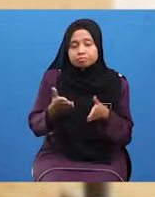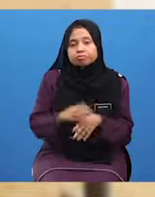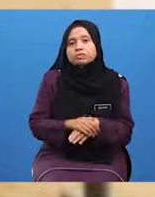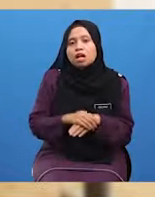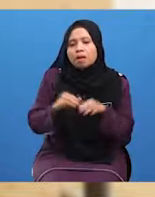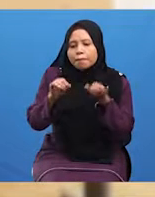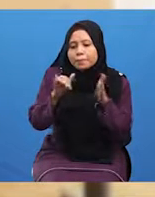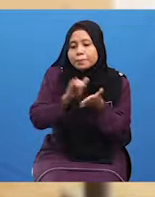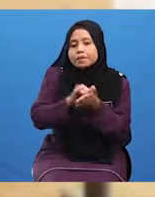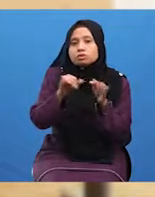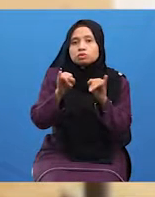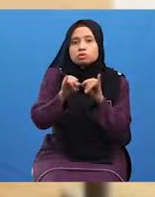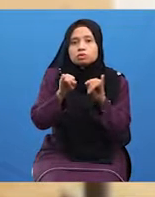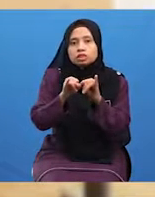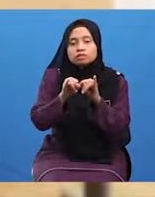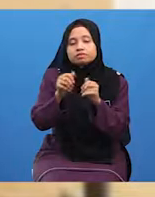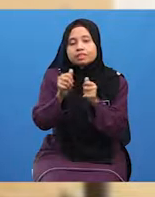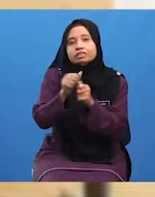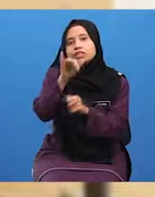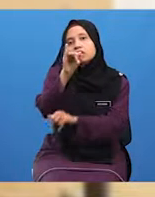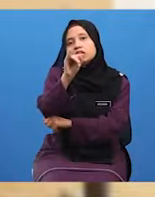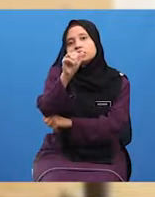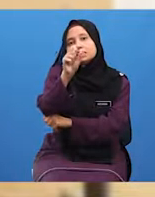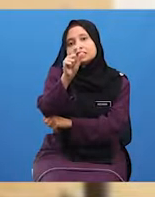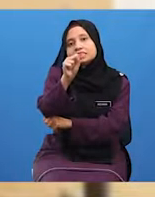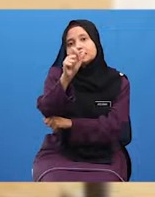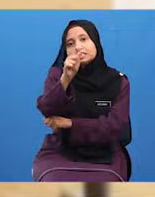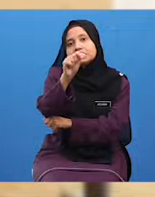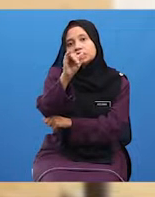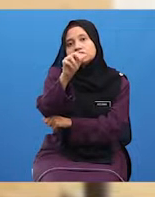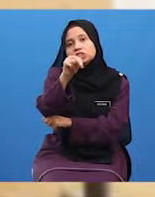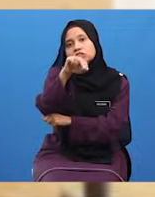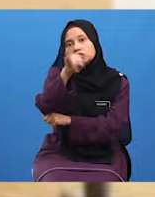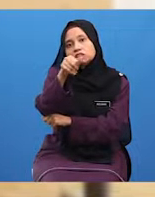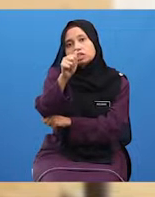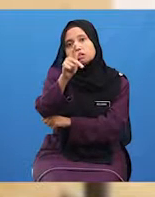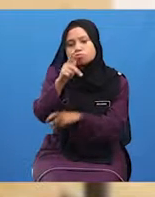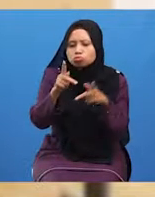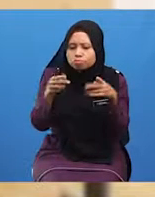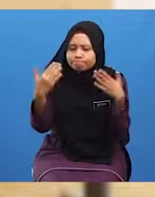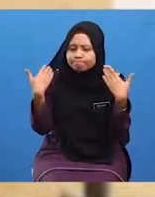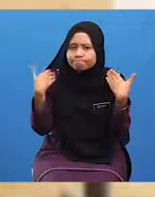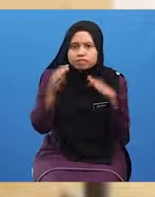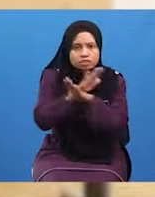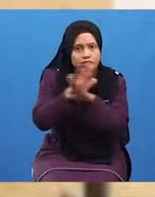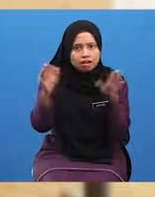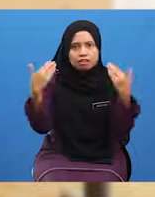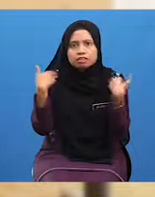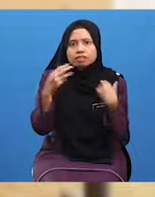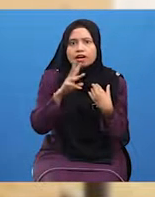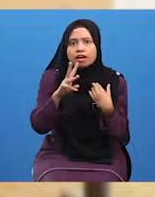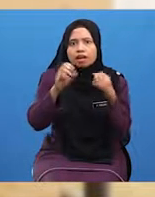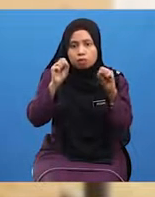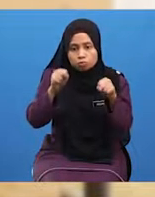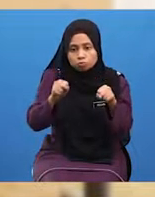juga dengan istinjak Jika tiada air untuk beristinjak Ada